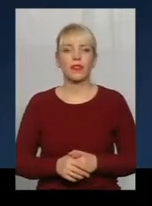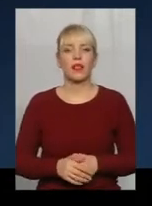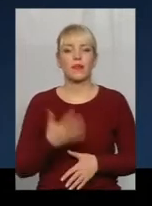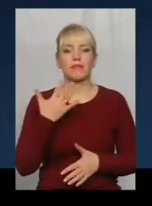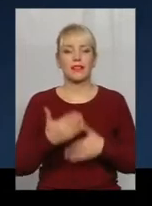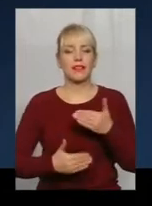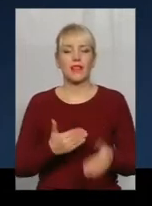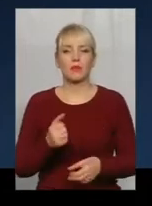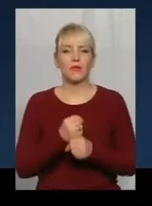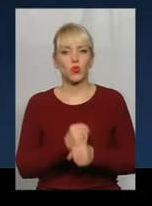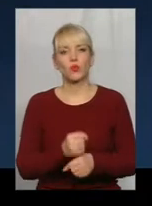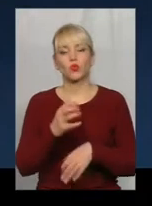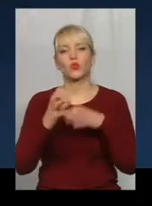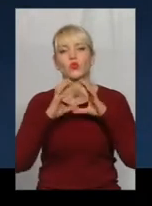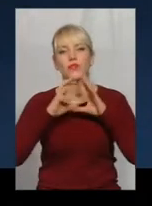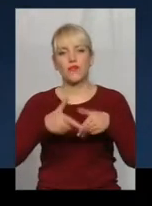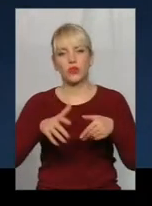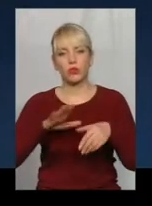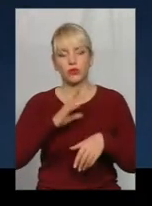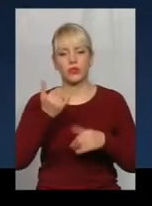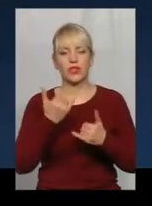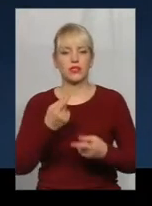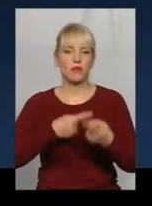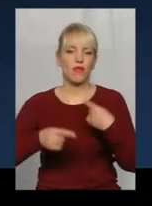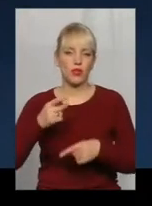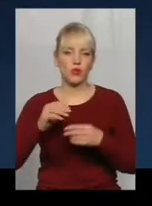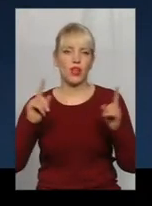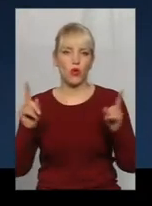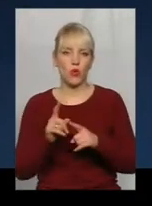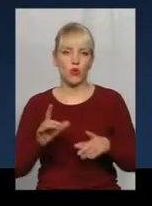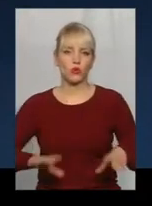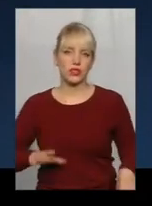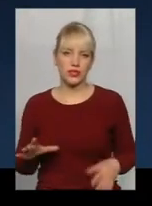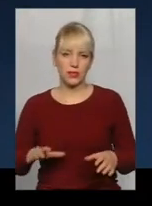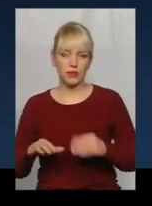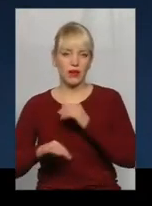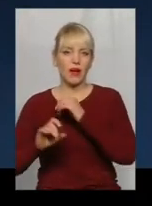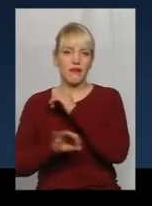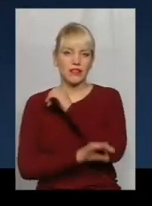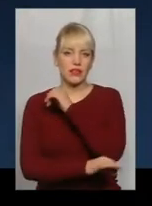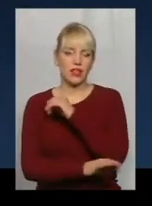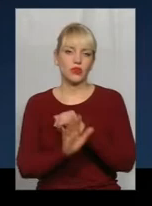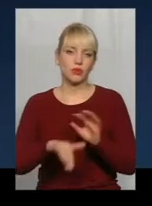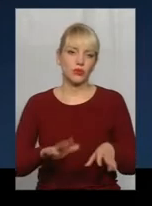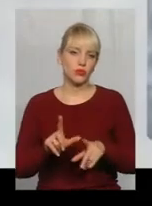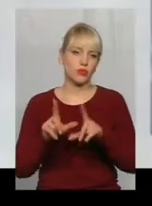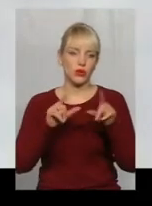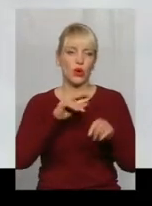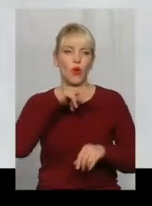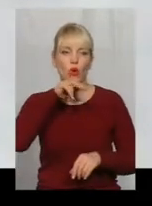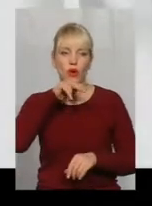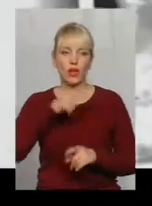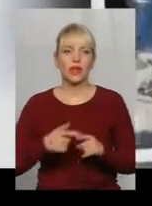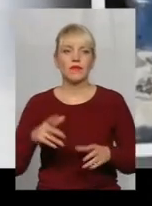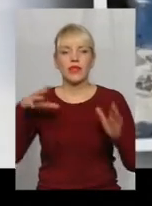етапів кубку світу було. І зараз ми опять повернулися на короткий збір до Фінляндії і звідси вже будемо вилітати до Кореї. У